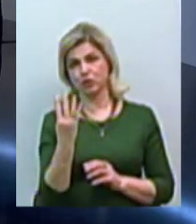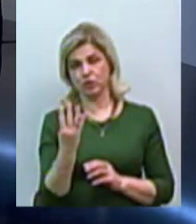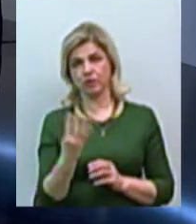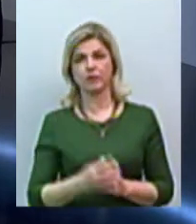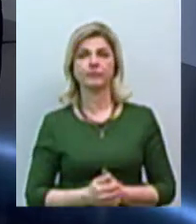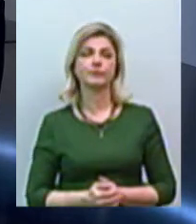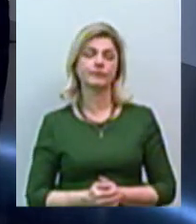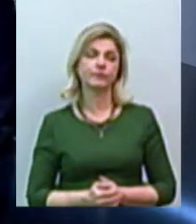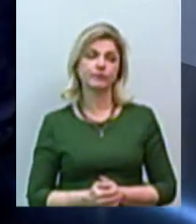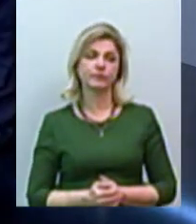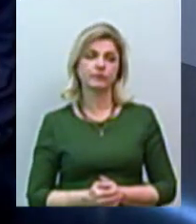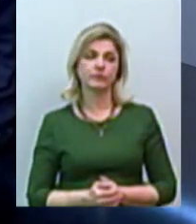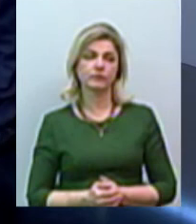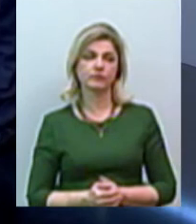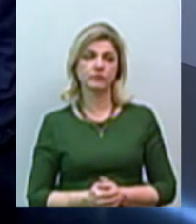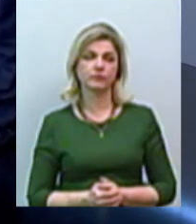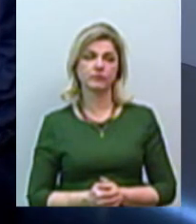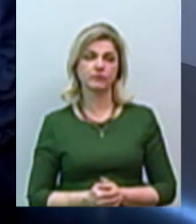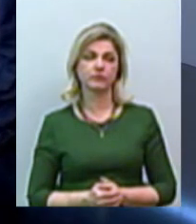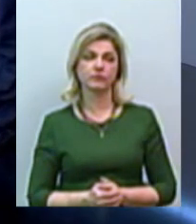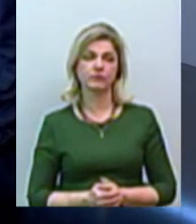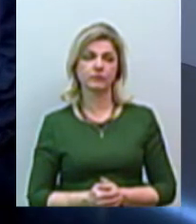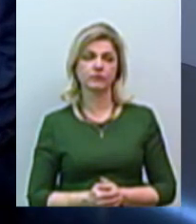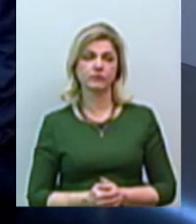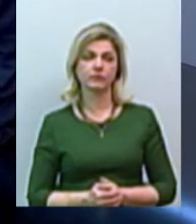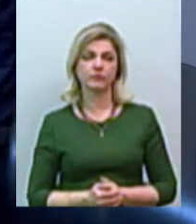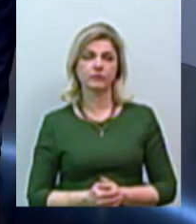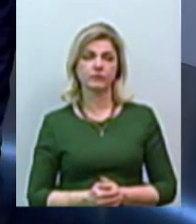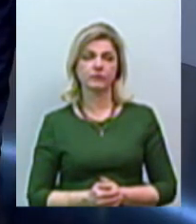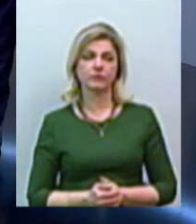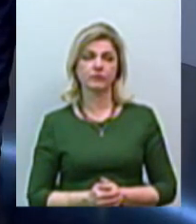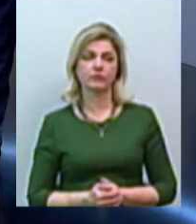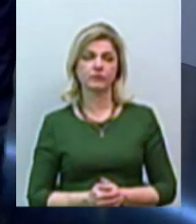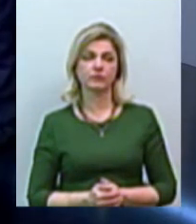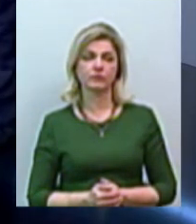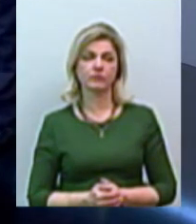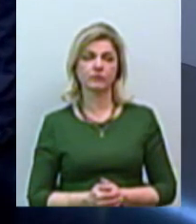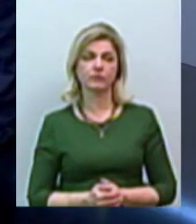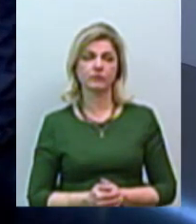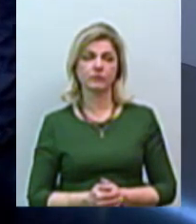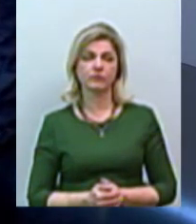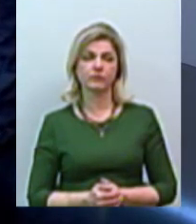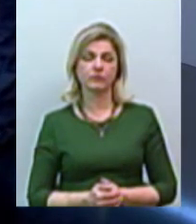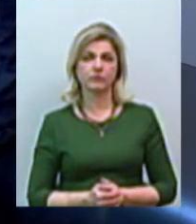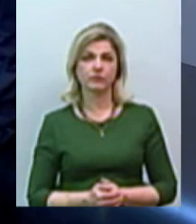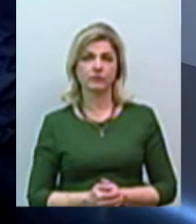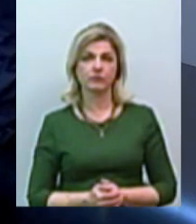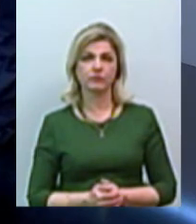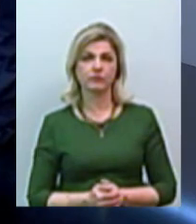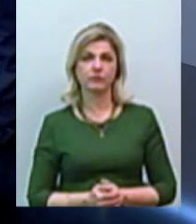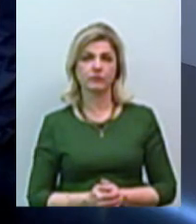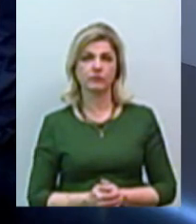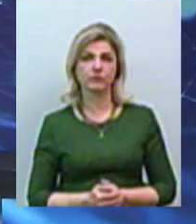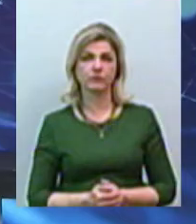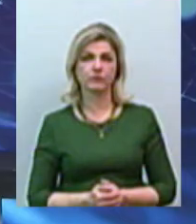,4%. Все інше, ну, дивіться, це, так би мовити,